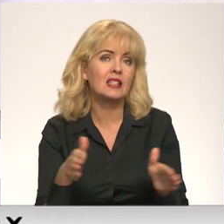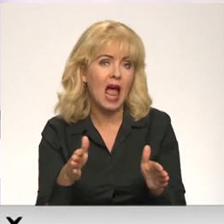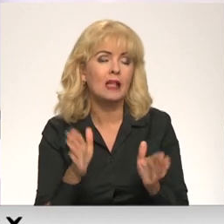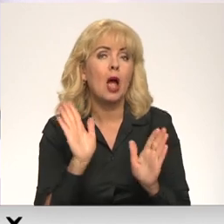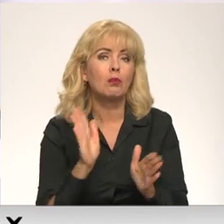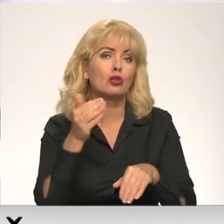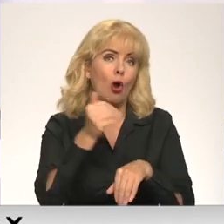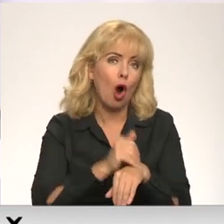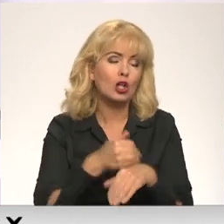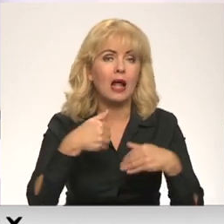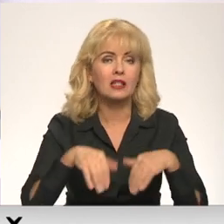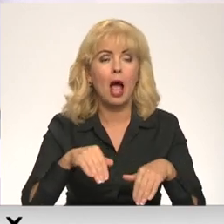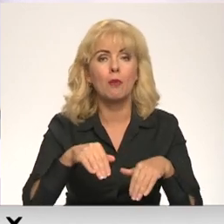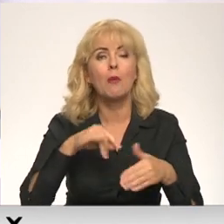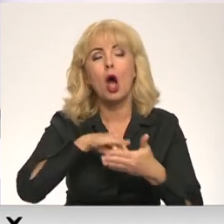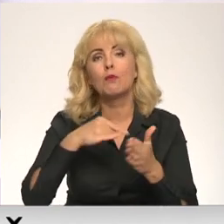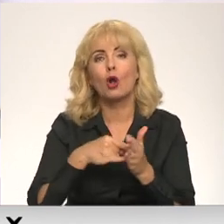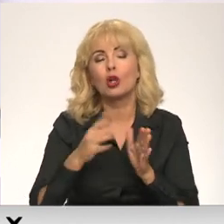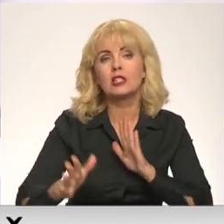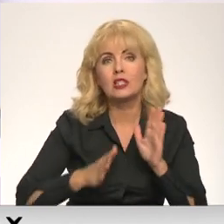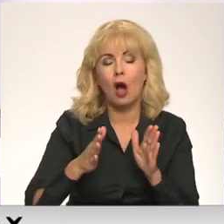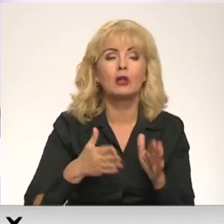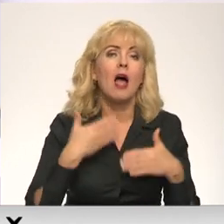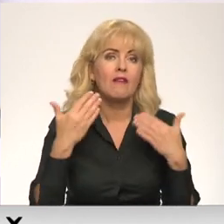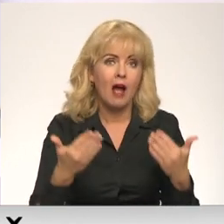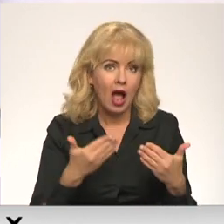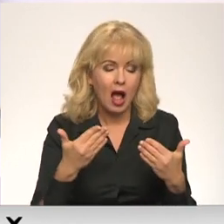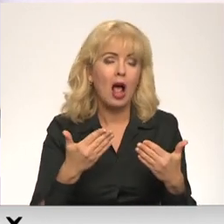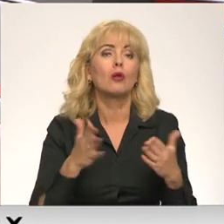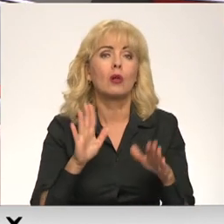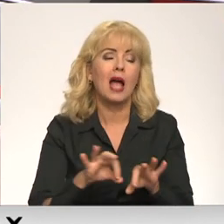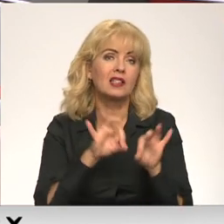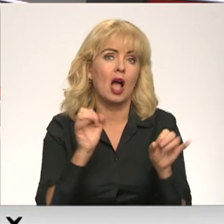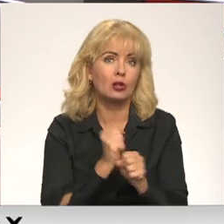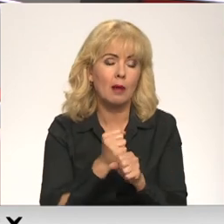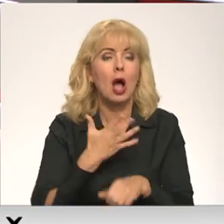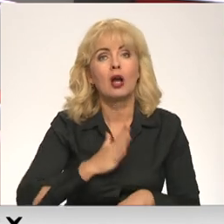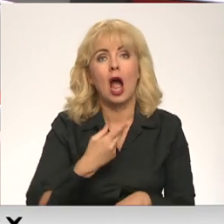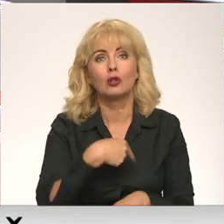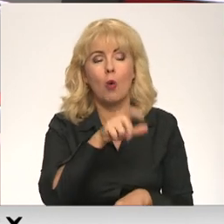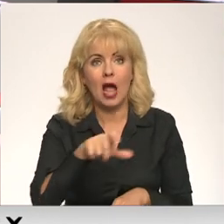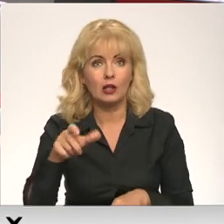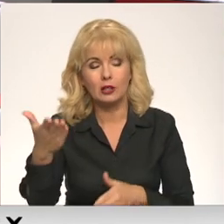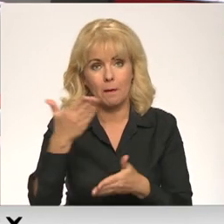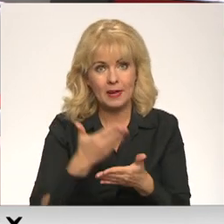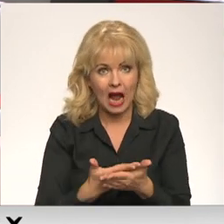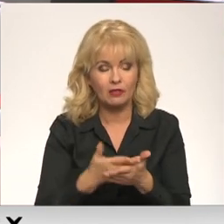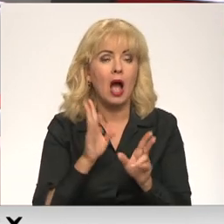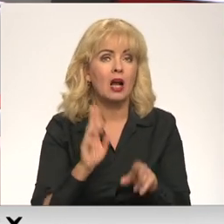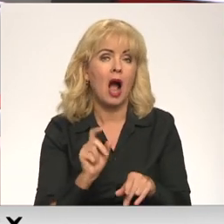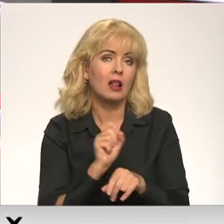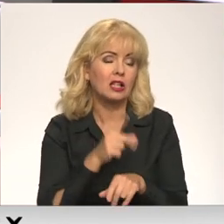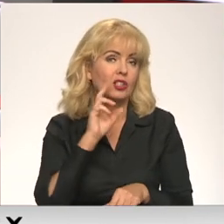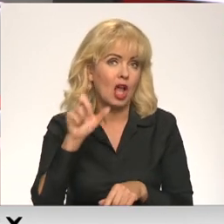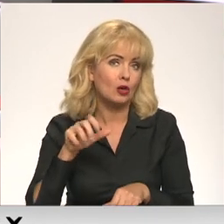konkrētu lēmumu projektu sagatavot. Es vēlu veiksmi visiem un aicinu ķerties pie darba. Tātad jūs gadat no ierēģiem šo piedāvājumu, kā likt